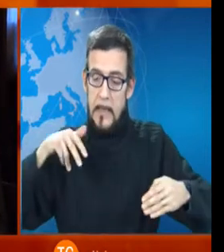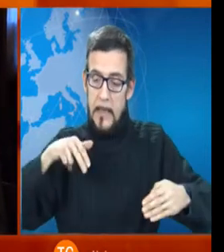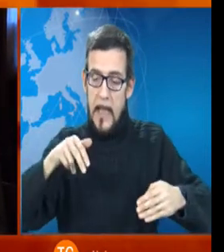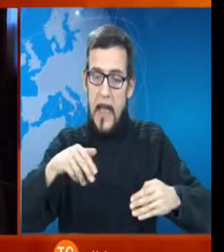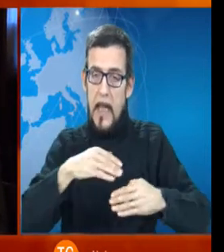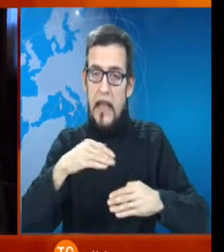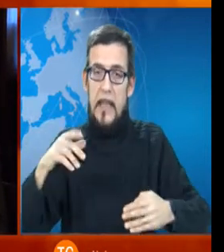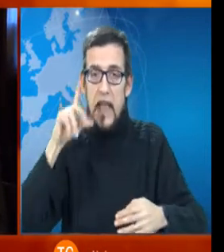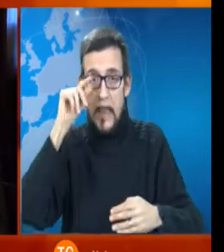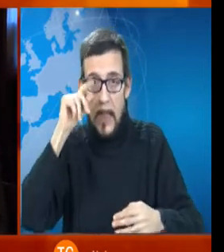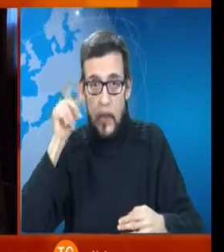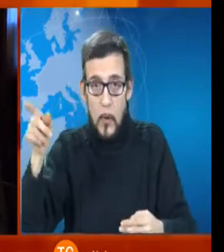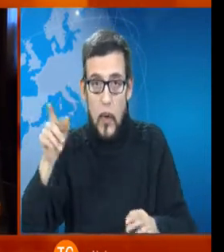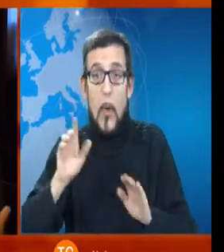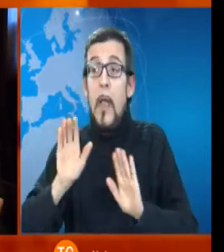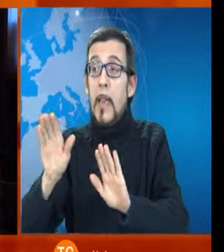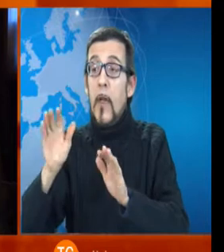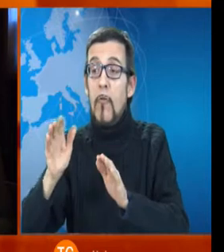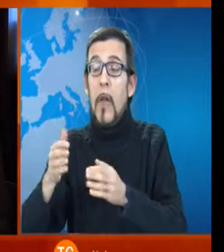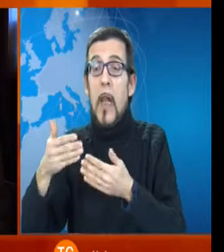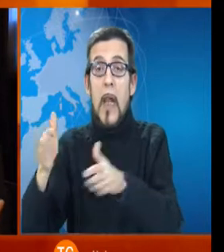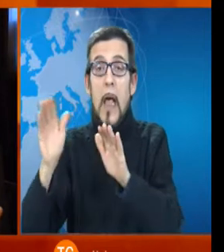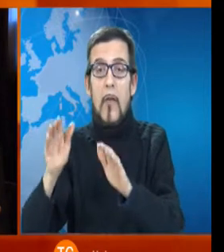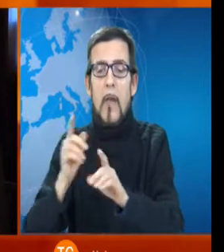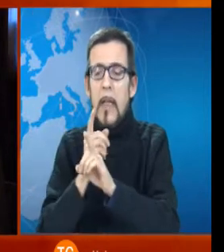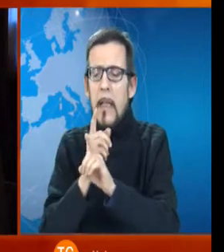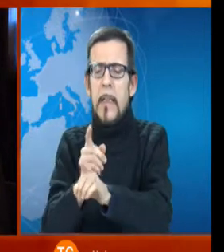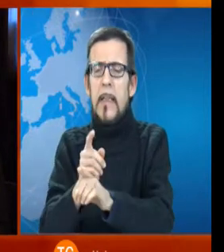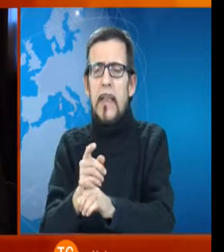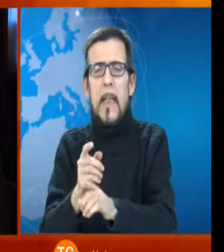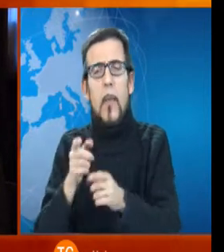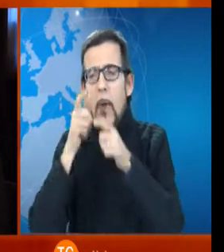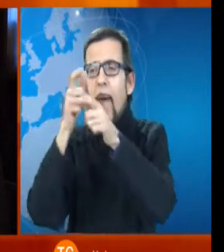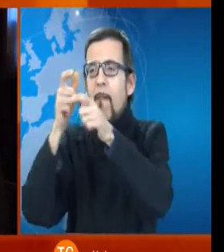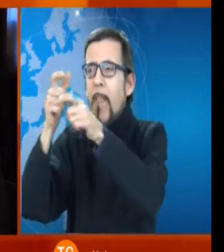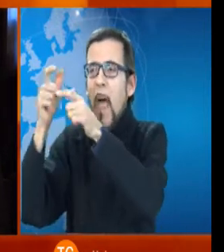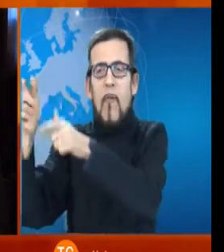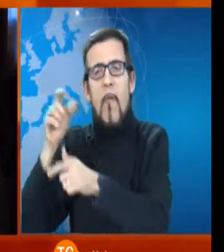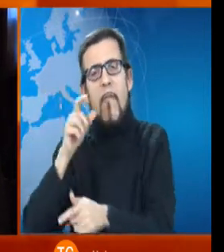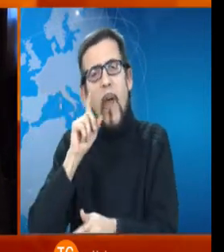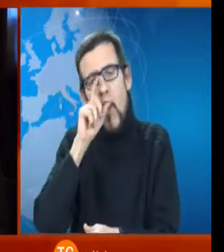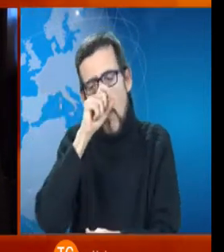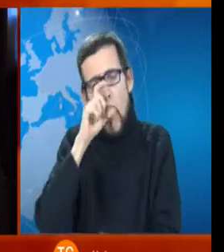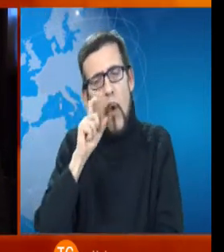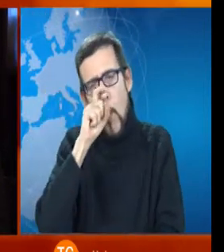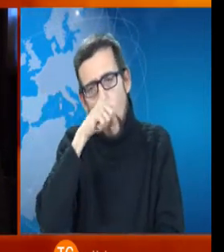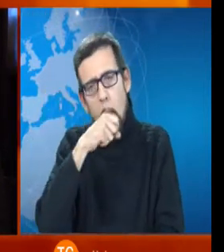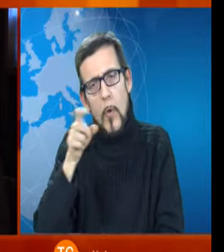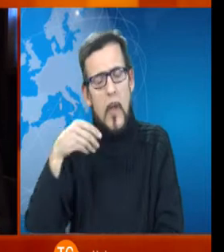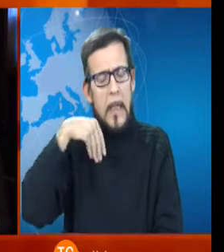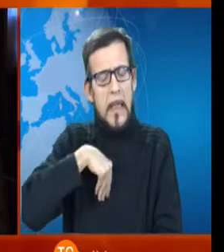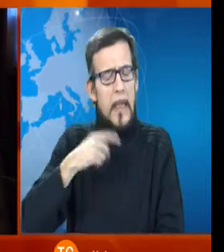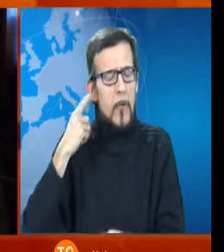lasciare la città per seguire quella che è la sua indole, l'indole del viaggio dentro di sé ha quello spirito del